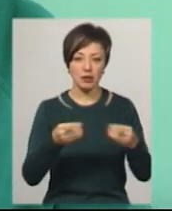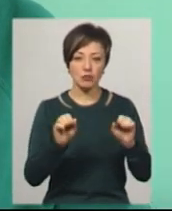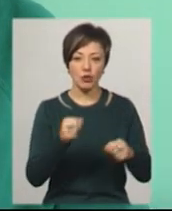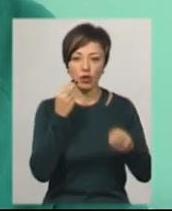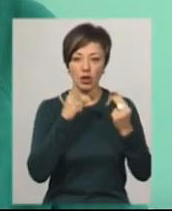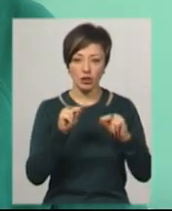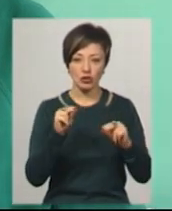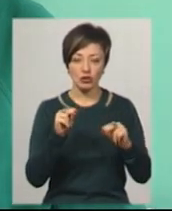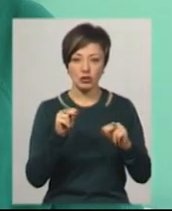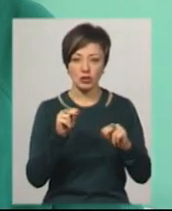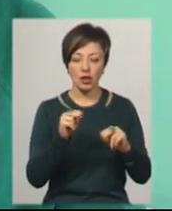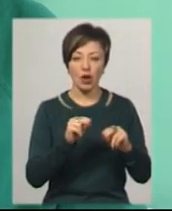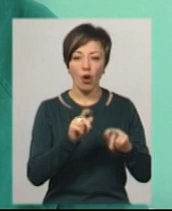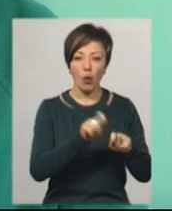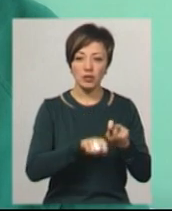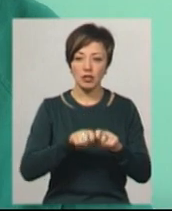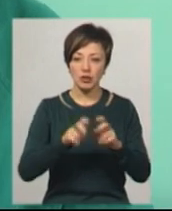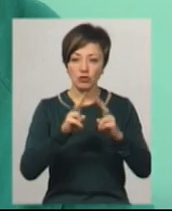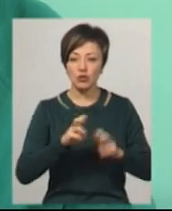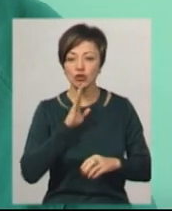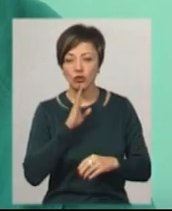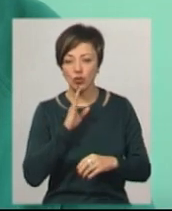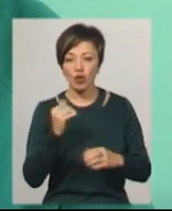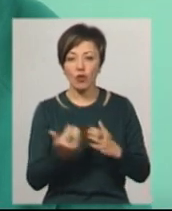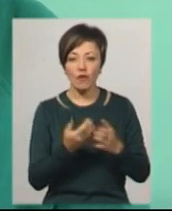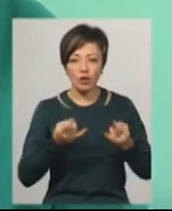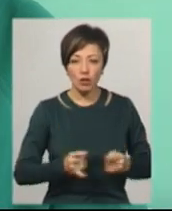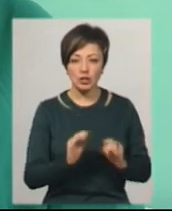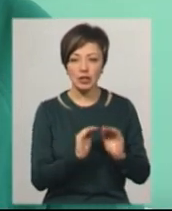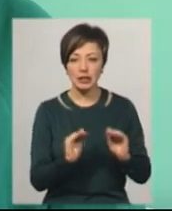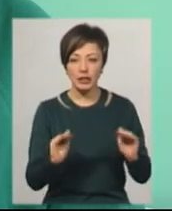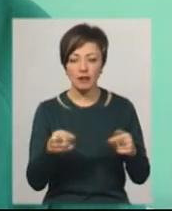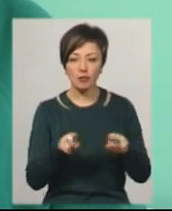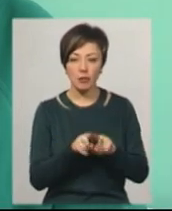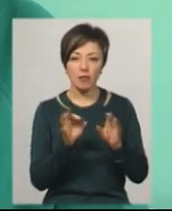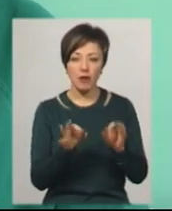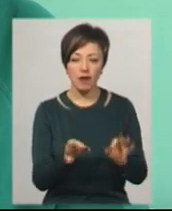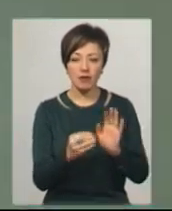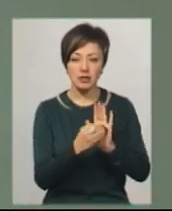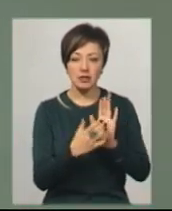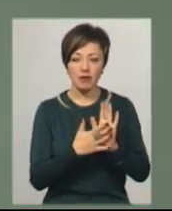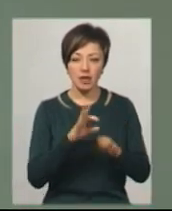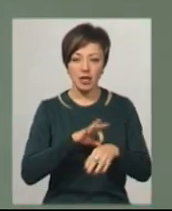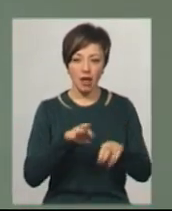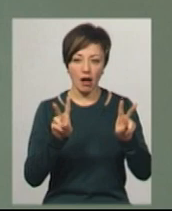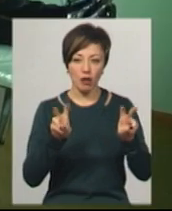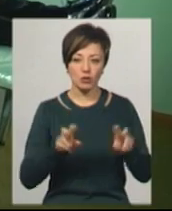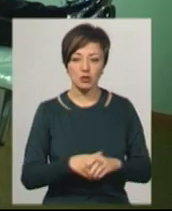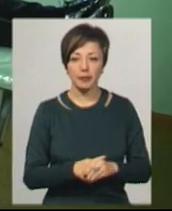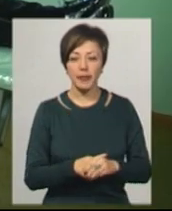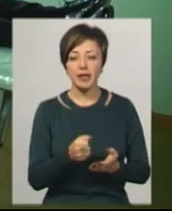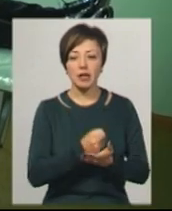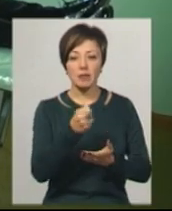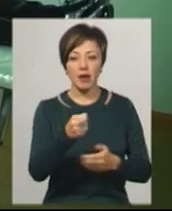краще і обстежувати жінок, обстежувати новонароджених дітей, а відповідно і правильно ставити діагноз. Лариса Притуляк каже, за